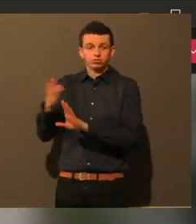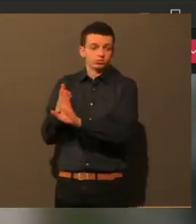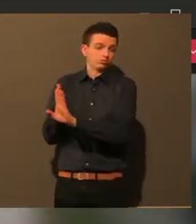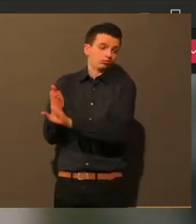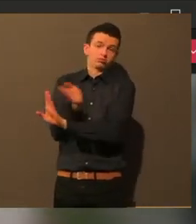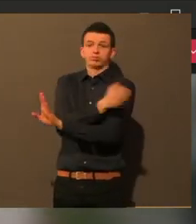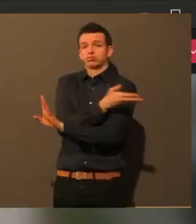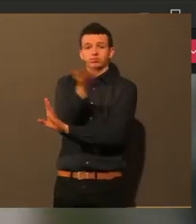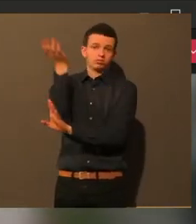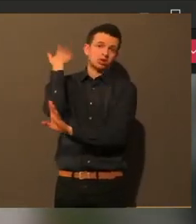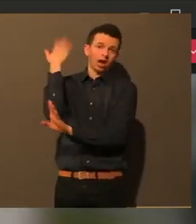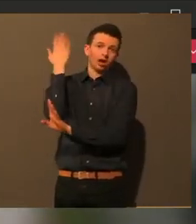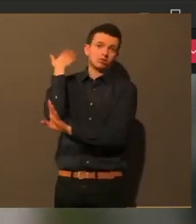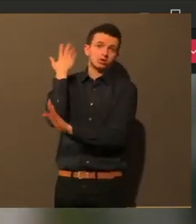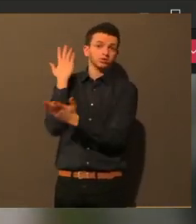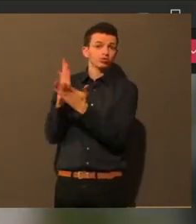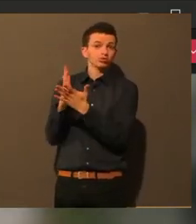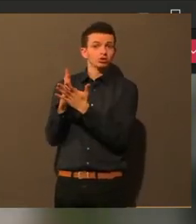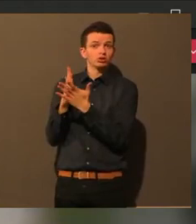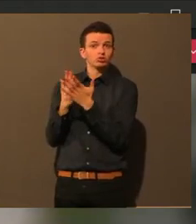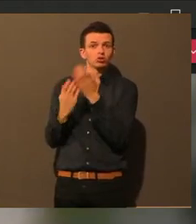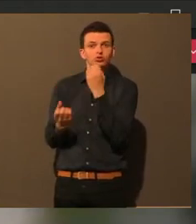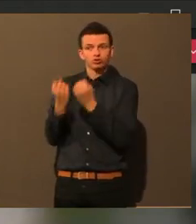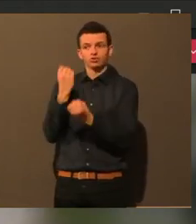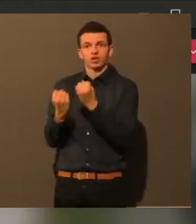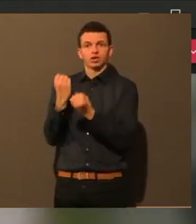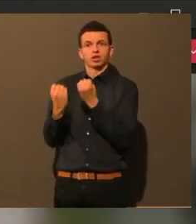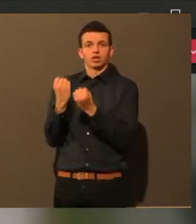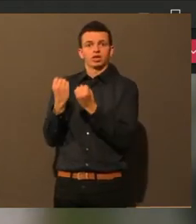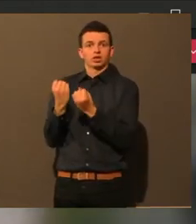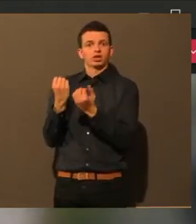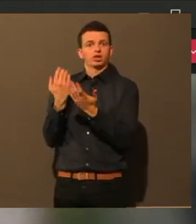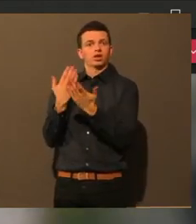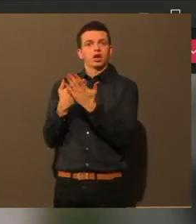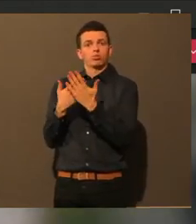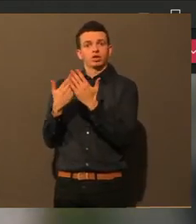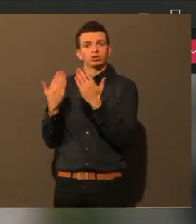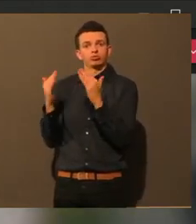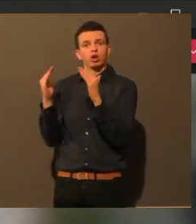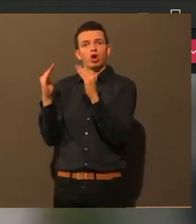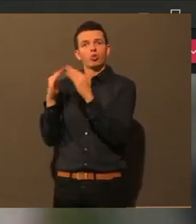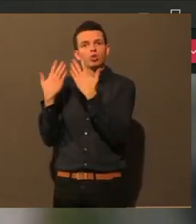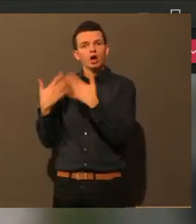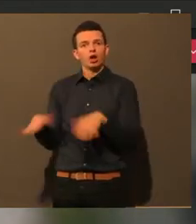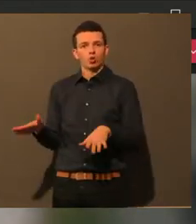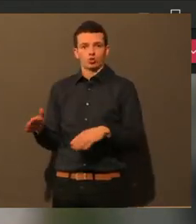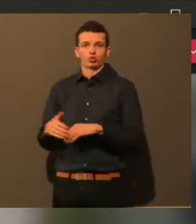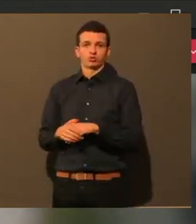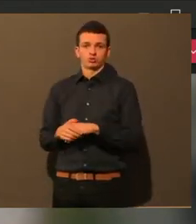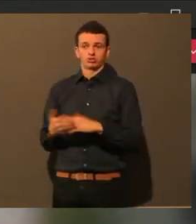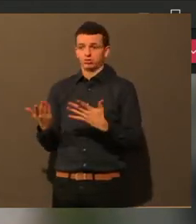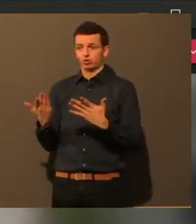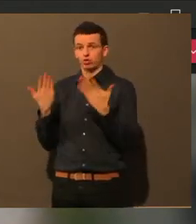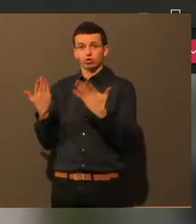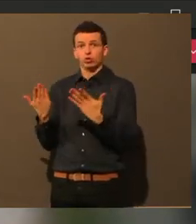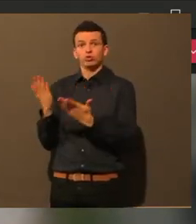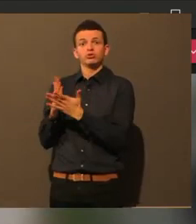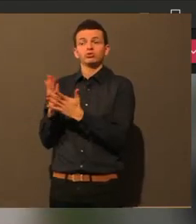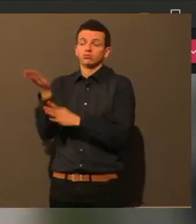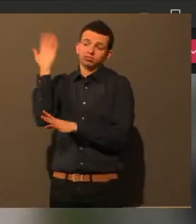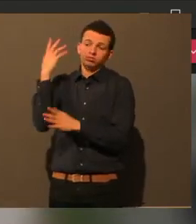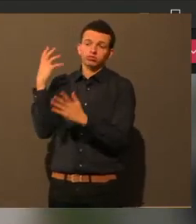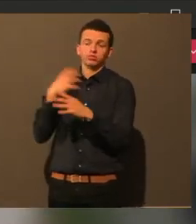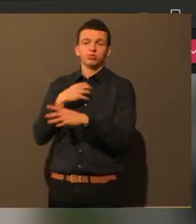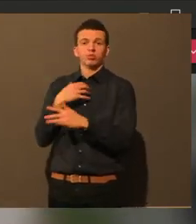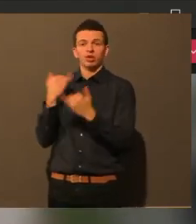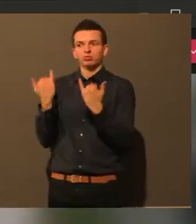schwierig hatten, zum Beispiel Obdachlose. Und da gibt es ein sehr schönes Konzept. Das kommt aus den USA und es